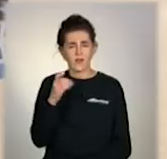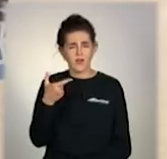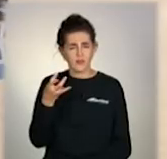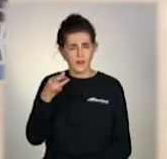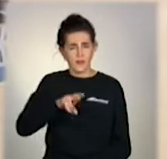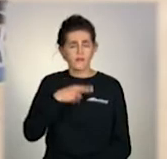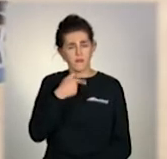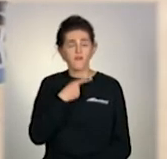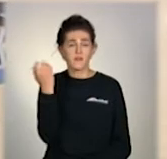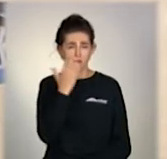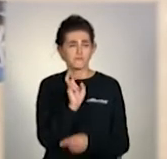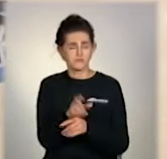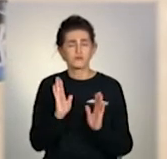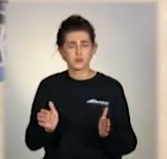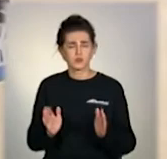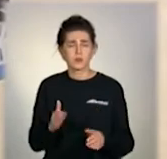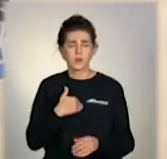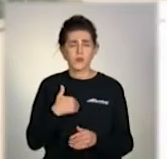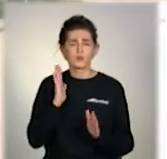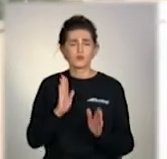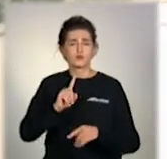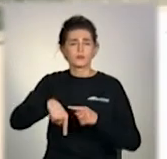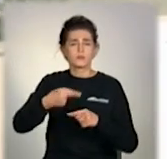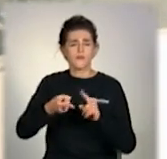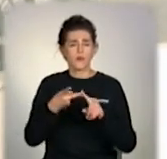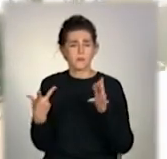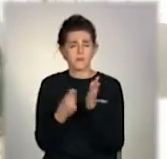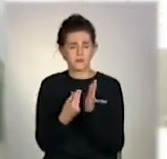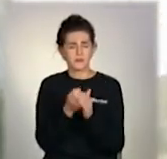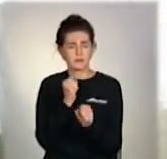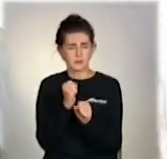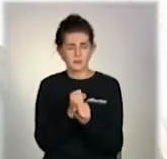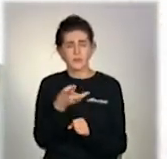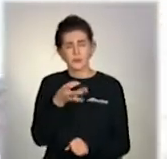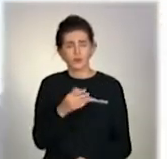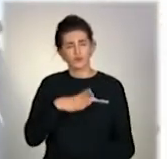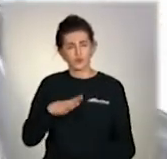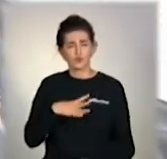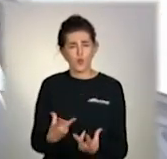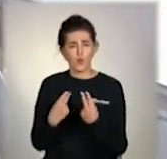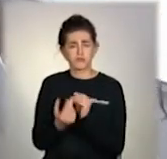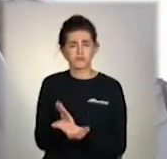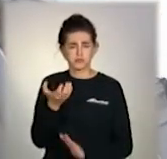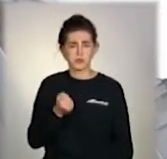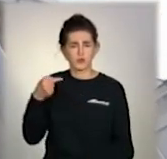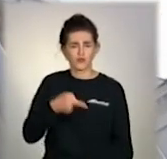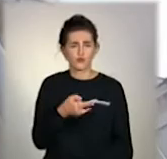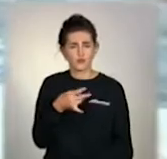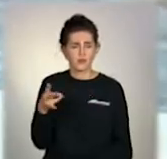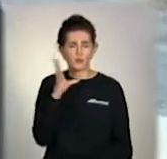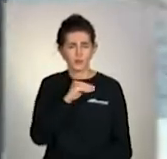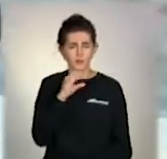виставу. Тим паче, що незабаром робитиме друге щеплення. Тож сподівається, отримати тисячу гривень від президента встигне.